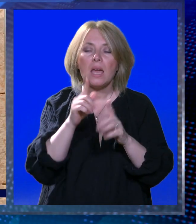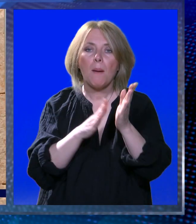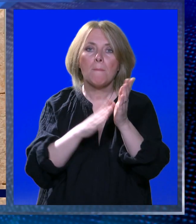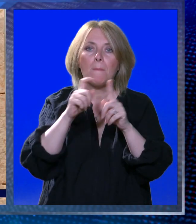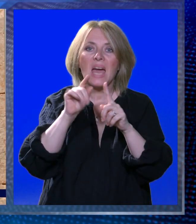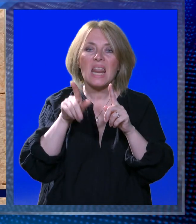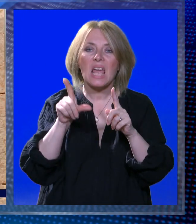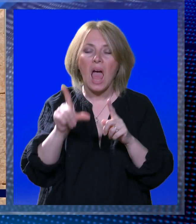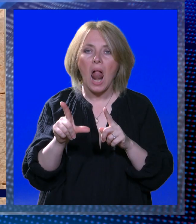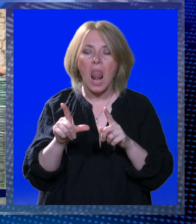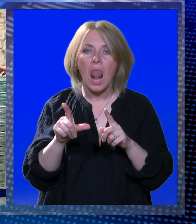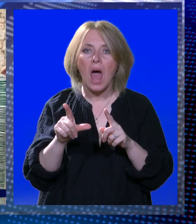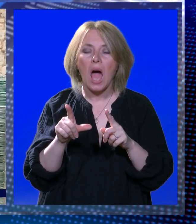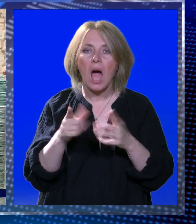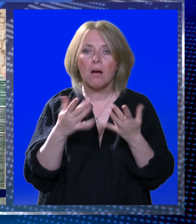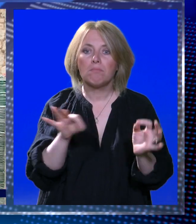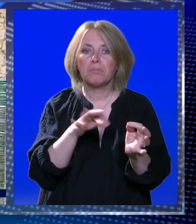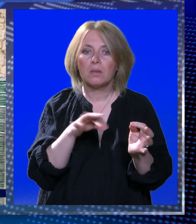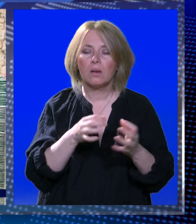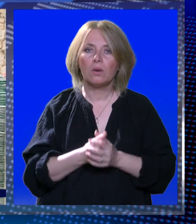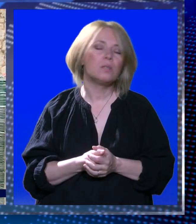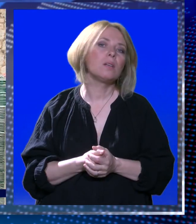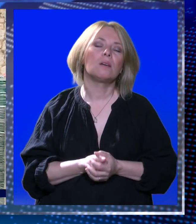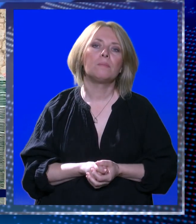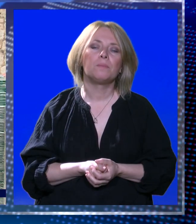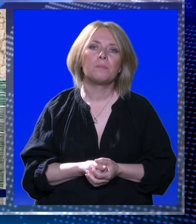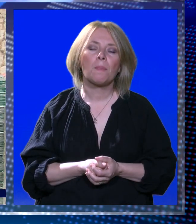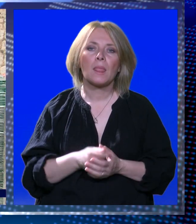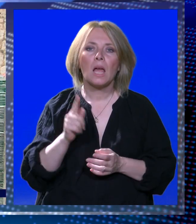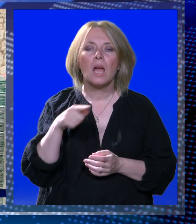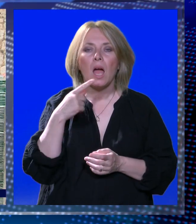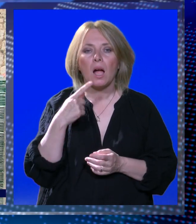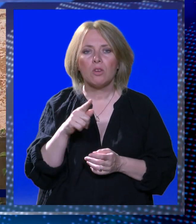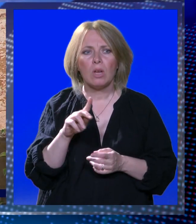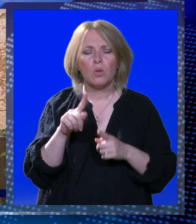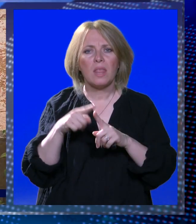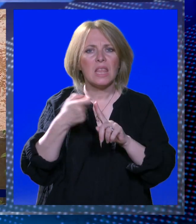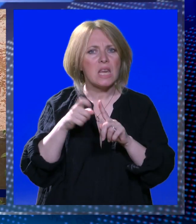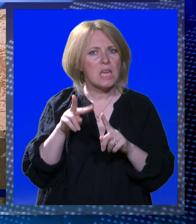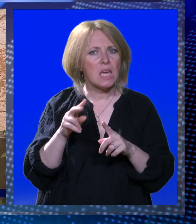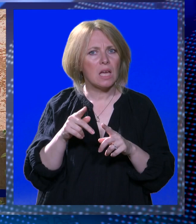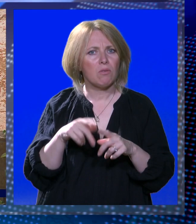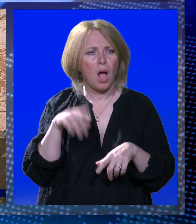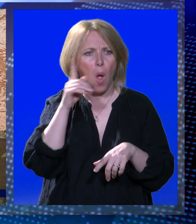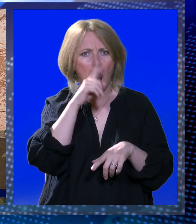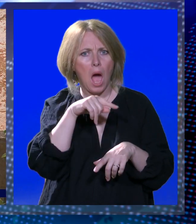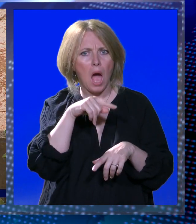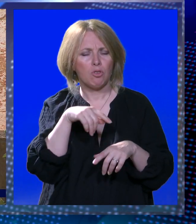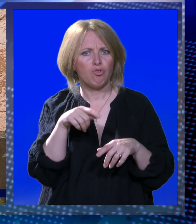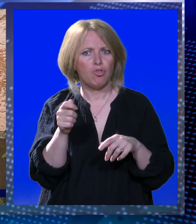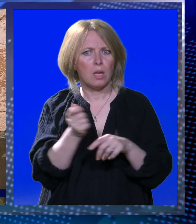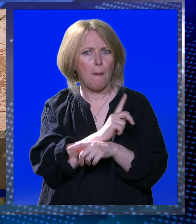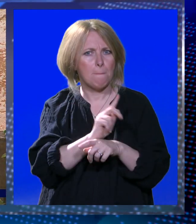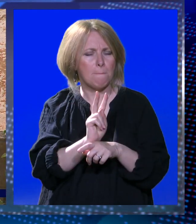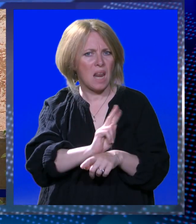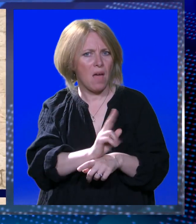Dubrovačkog simfonijskog orkestra Slobodan Begić te izvedbe pred našim kamerama nazivom marketinjskim trikom nekom vrstom laži i